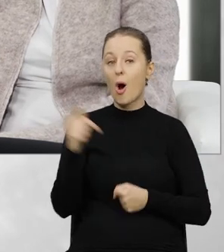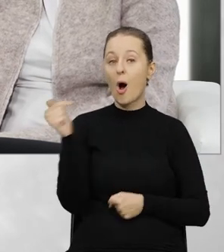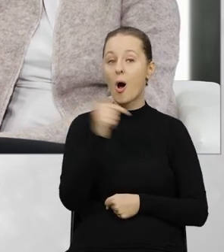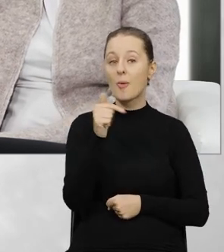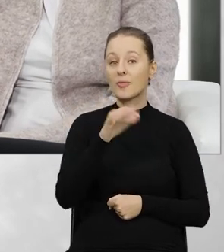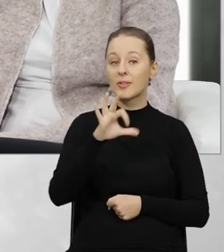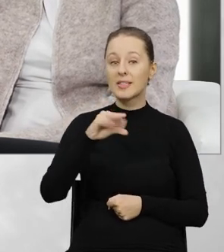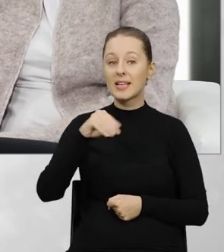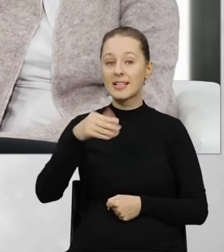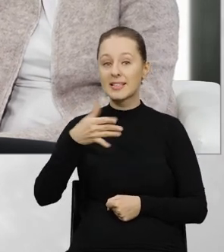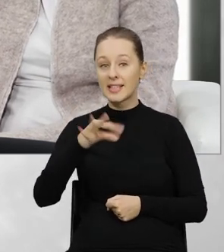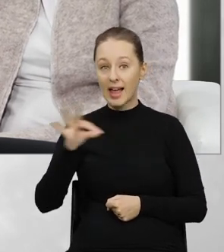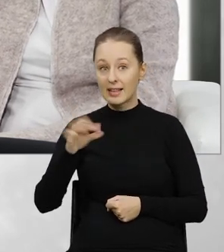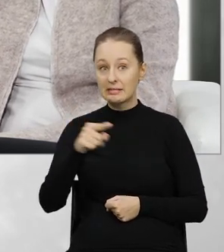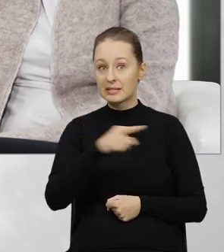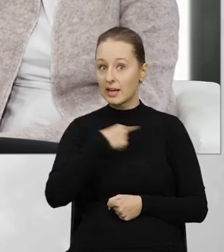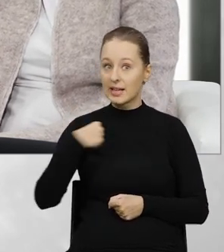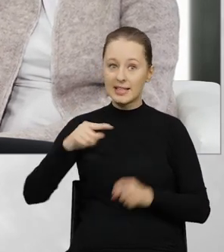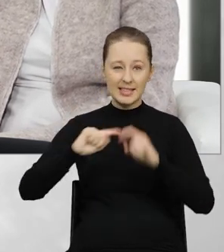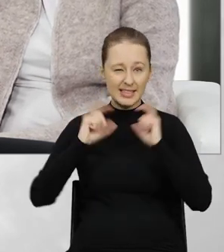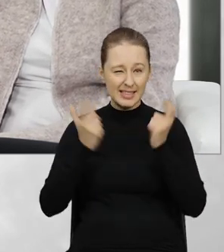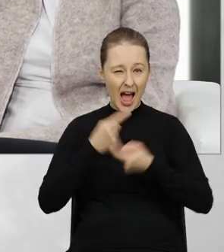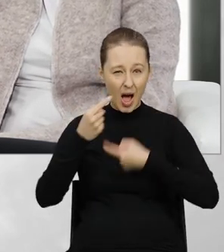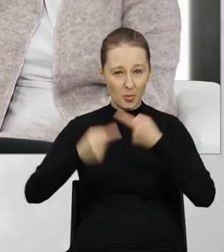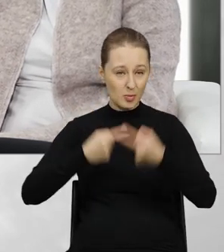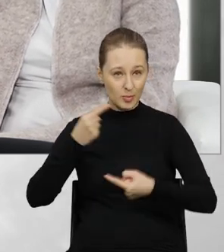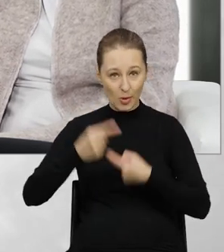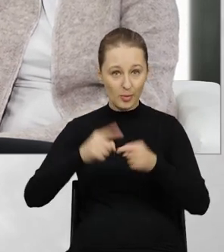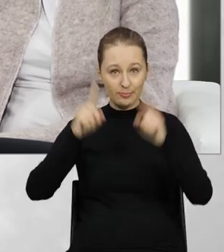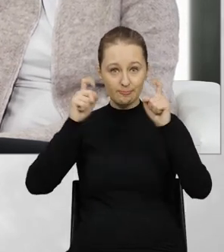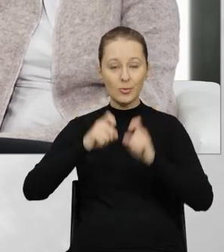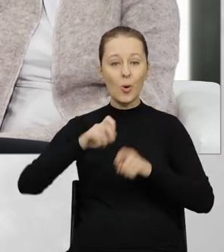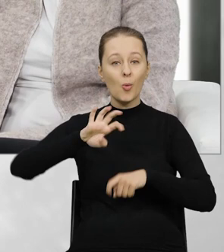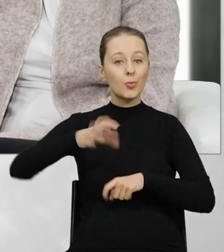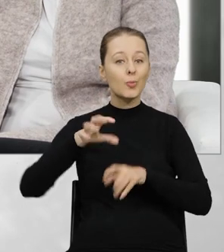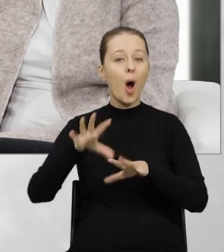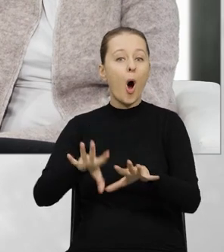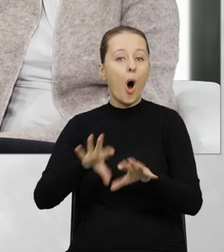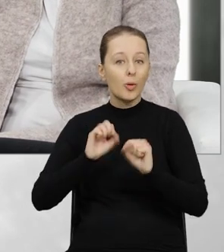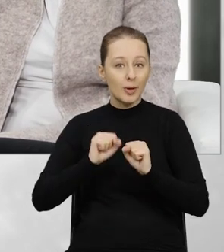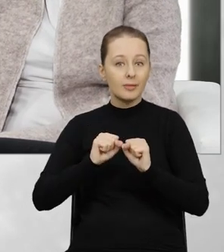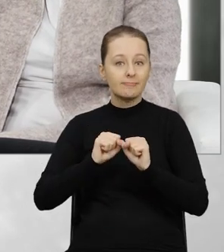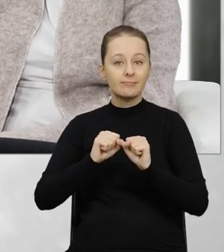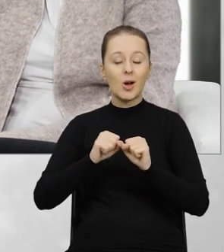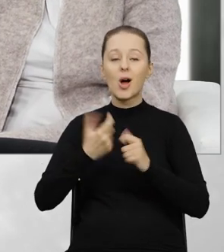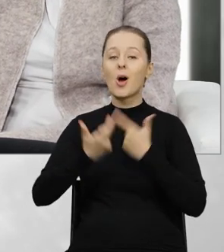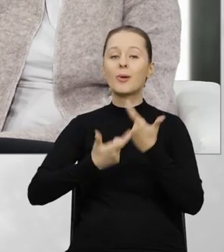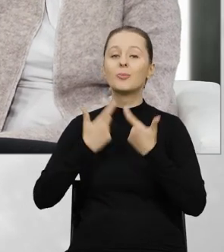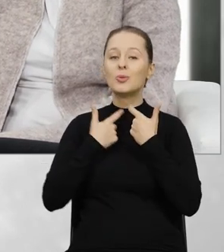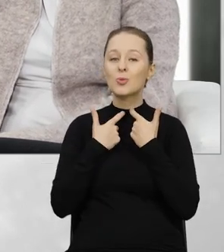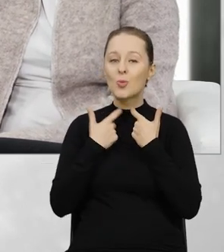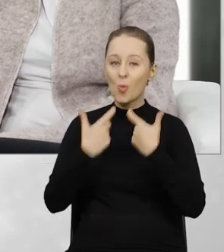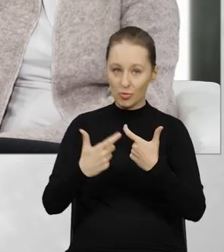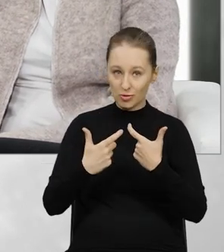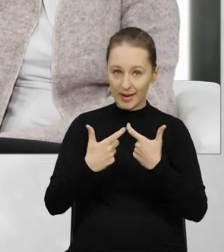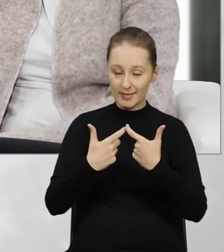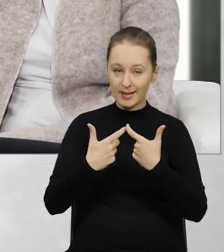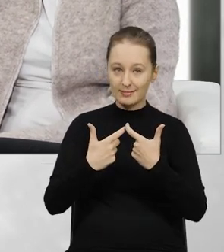obowiązków SEND-owskich, cały proces inicjuje podmiot odbierający, który dokonuje zgłoszenia